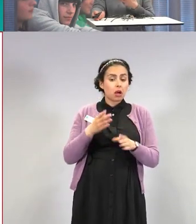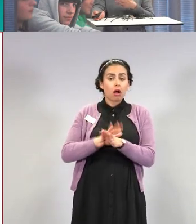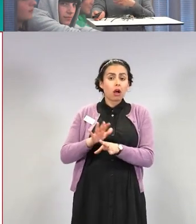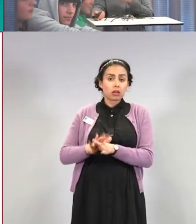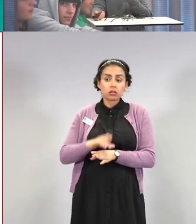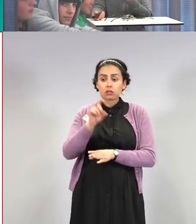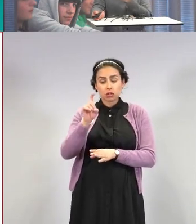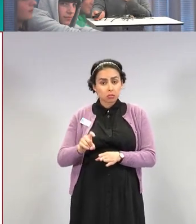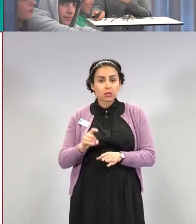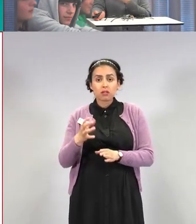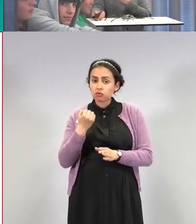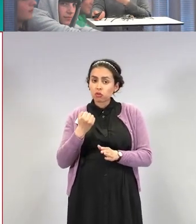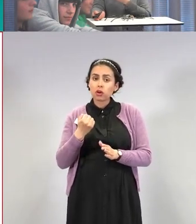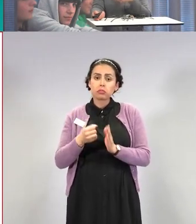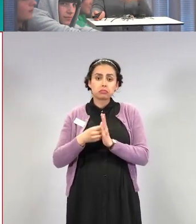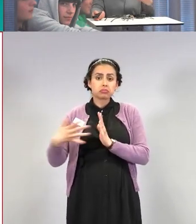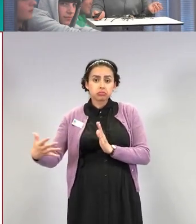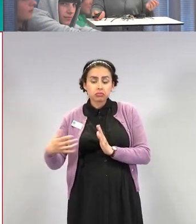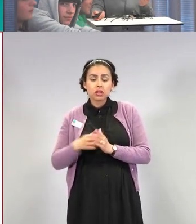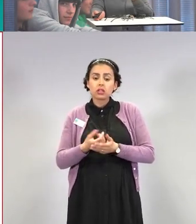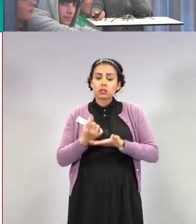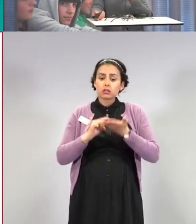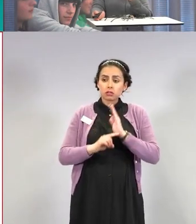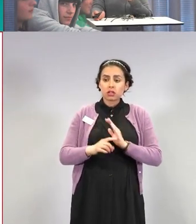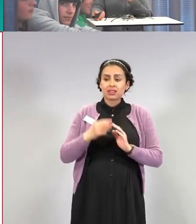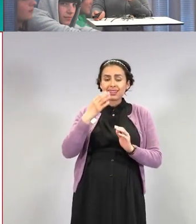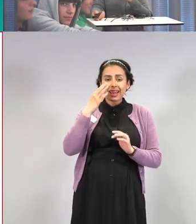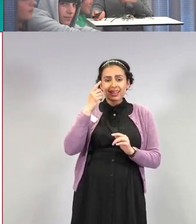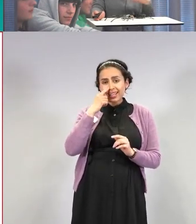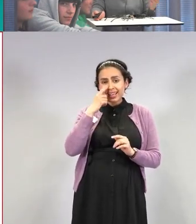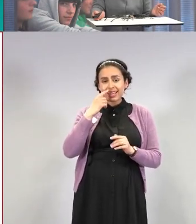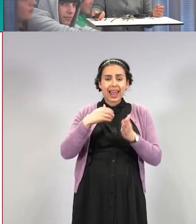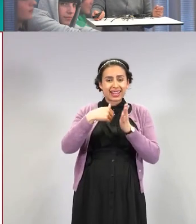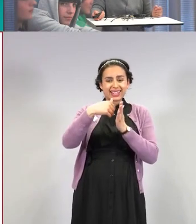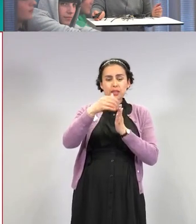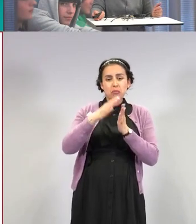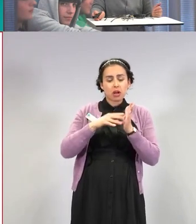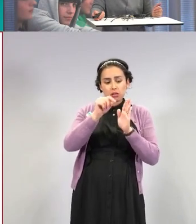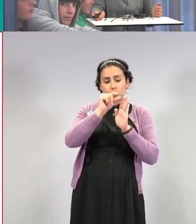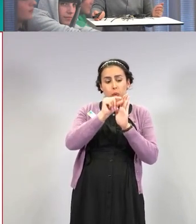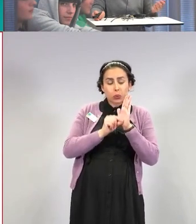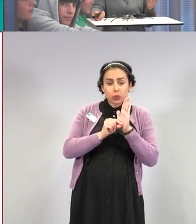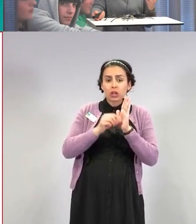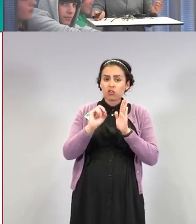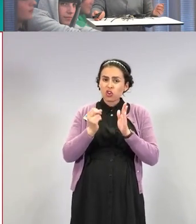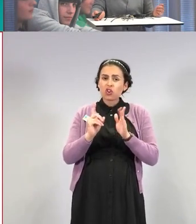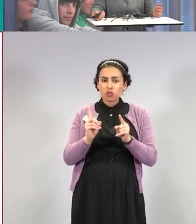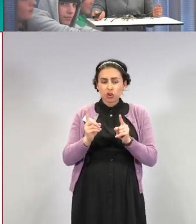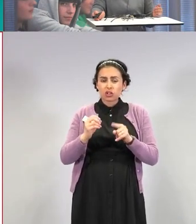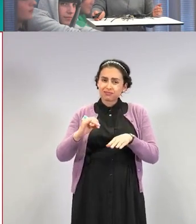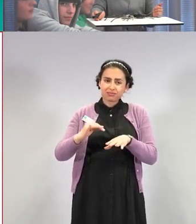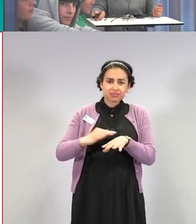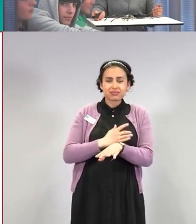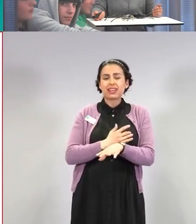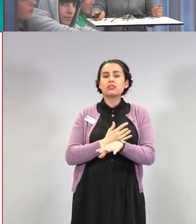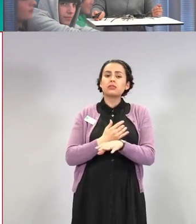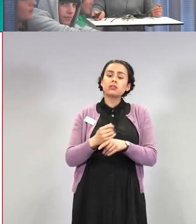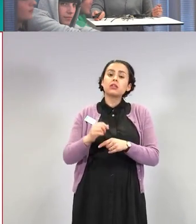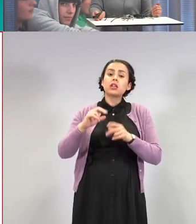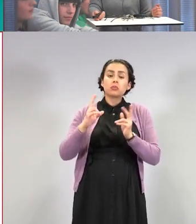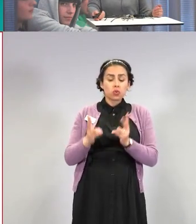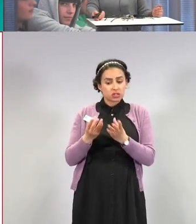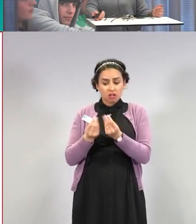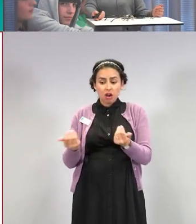myös siitä antotavasta, nenänlimakalvojen ärsytystä esimerkiksi, ja sitten siitä aineesta. Esimerkiksi